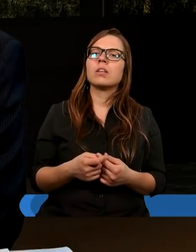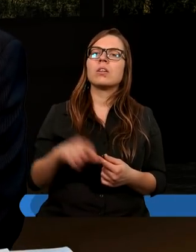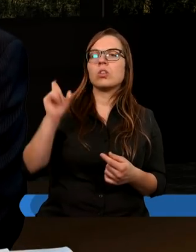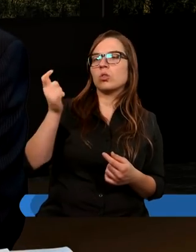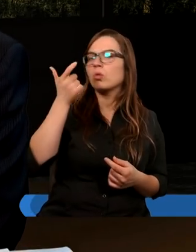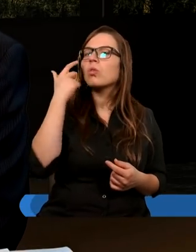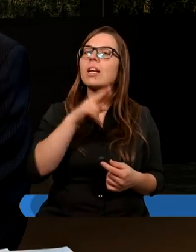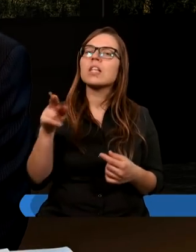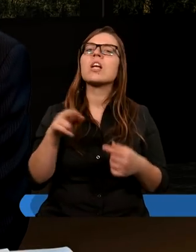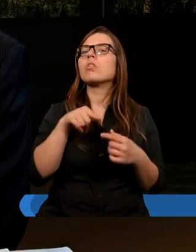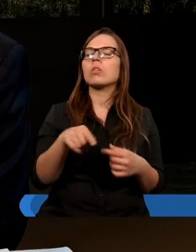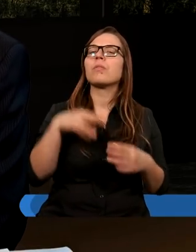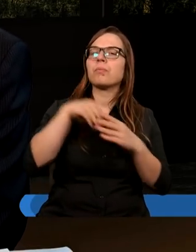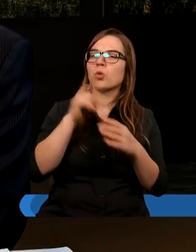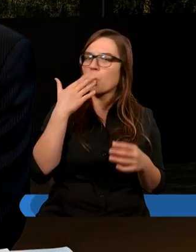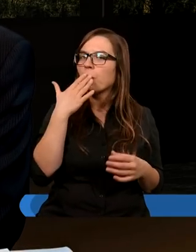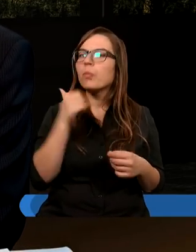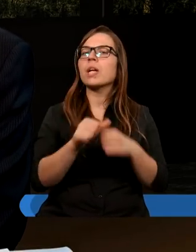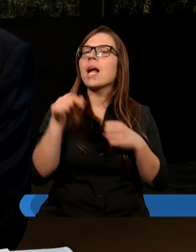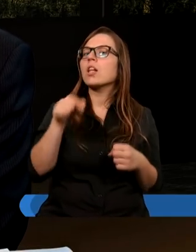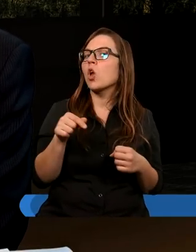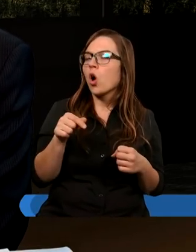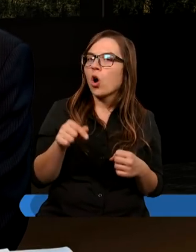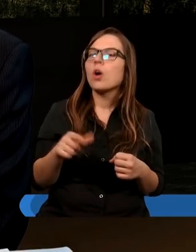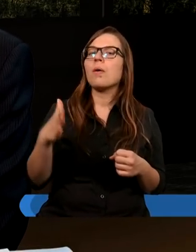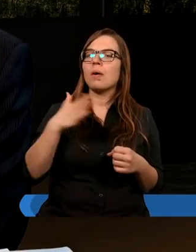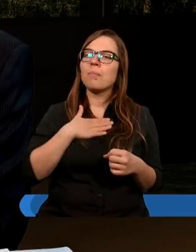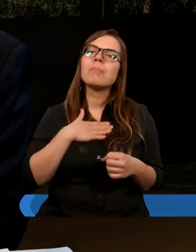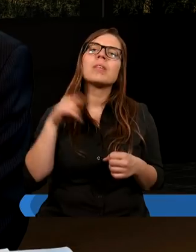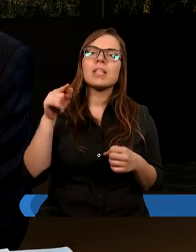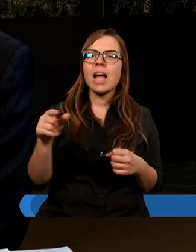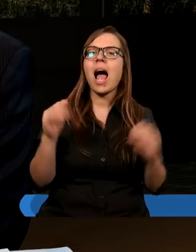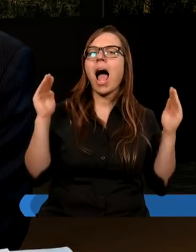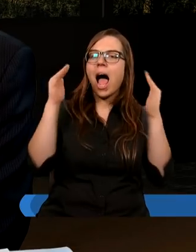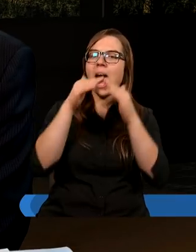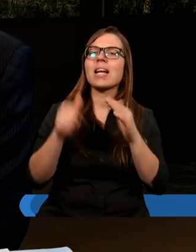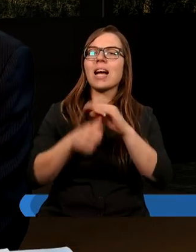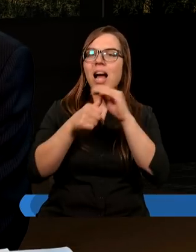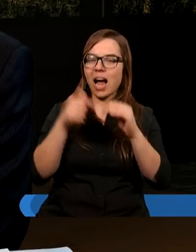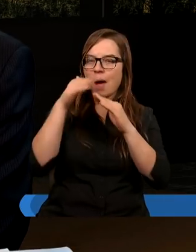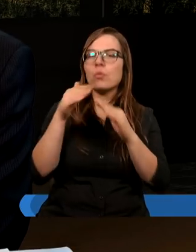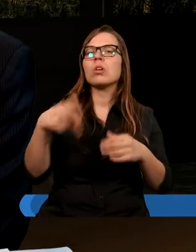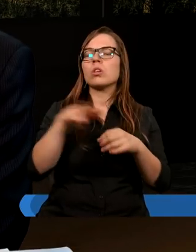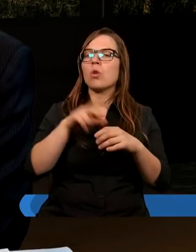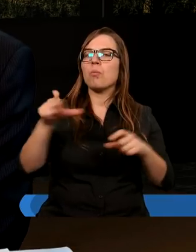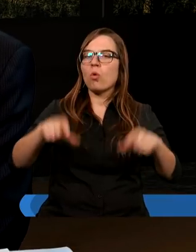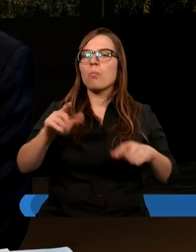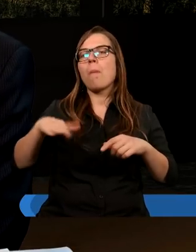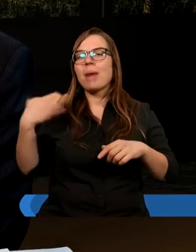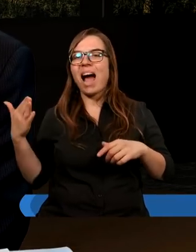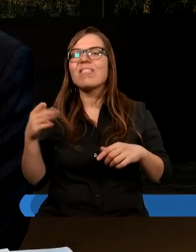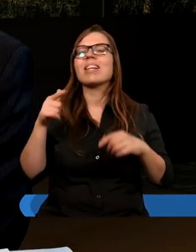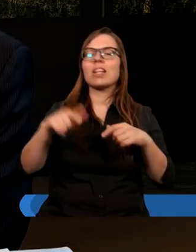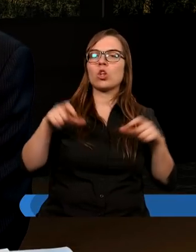Główną zaś rzeczą w tym, co mówimy, jest to, że mamy takiego arcykapłana, który usiadł po prawicy tronu